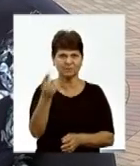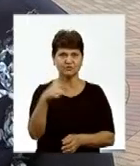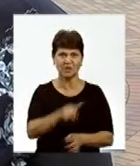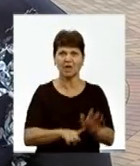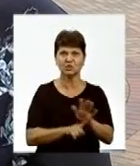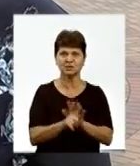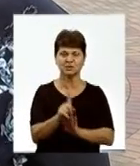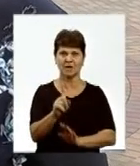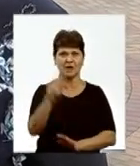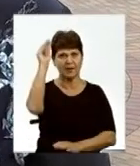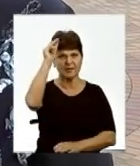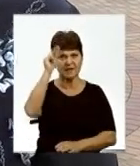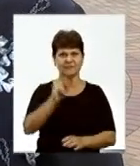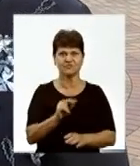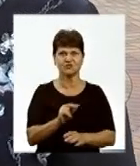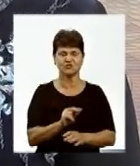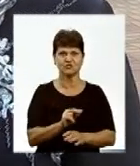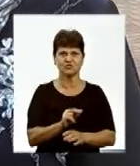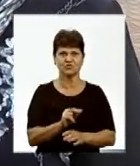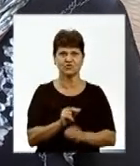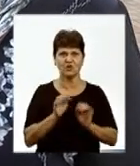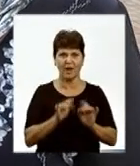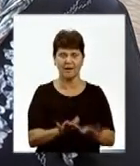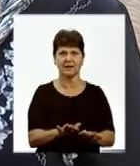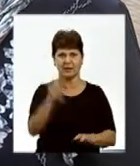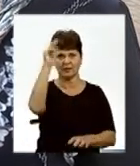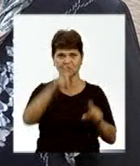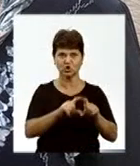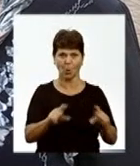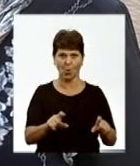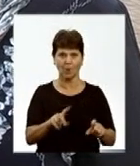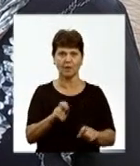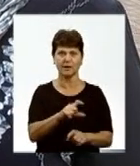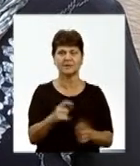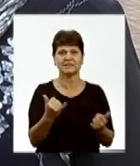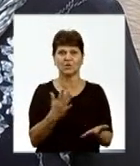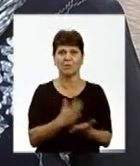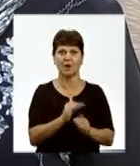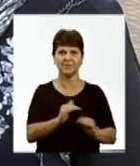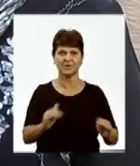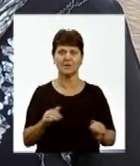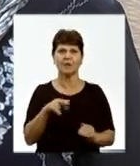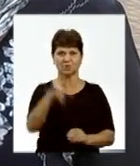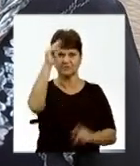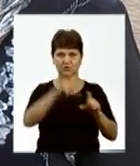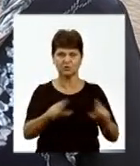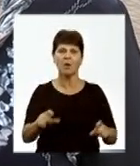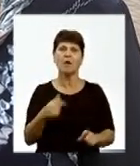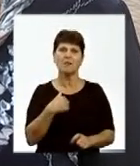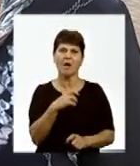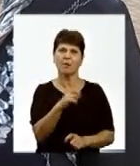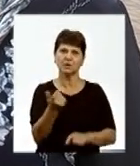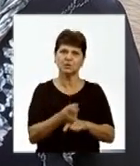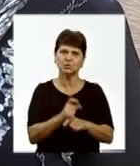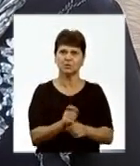розпочався навчальний процес у школах, і сьогодні діти пішли в школах, і я би дуже закликала